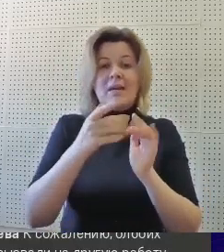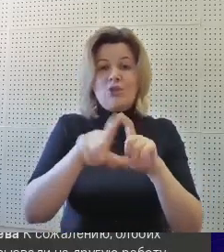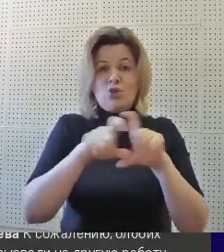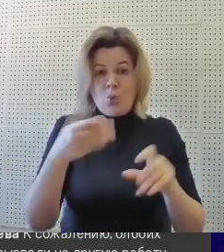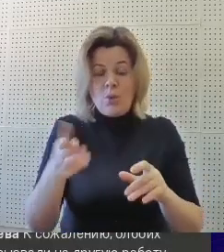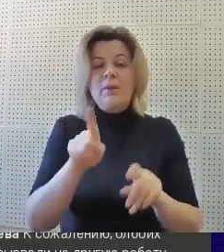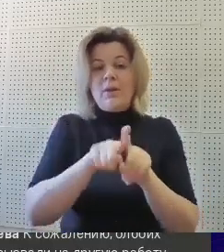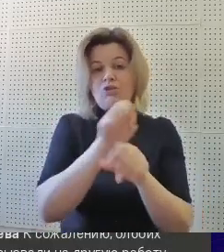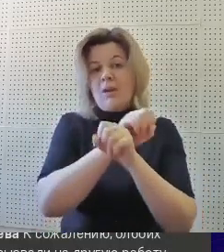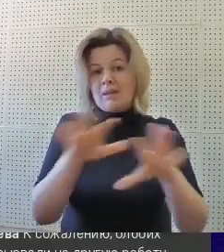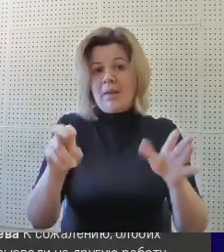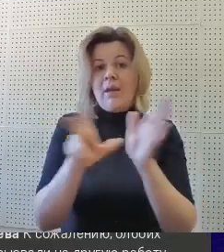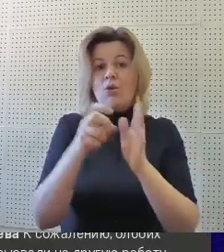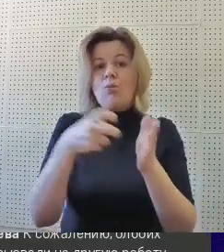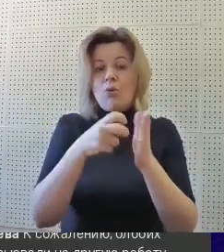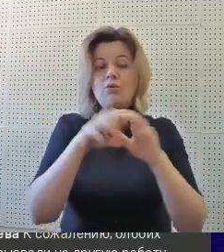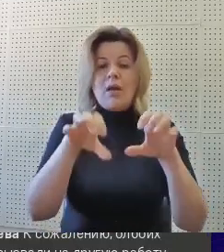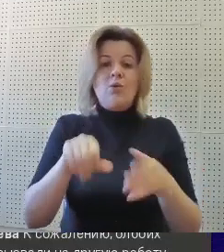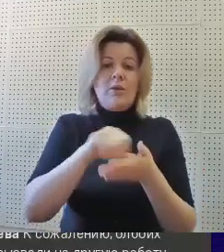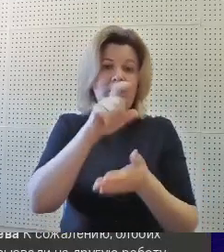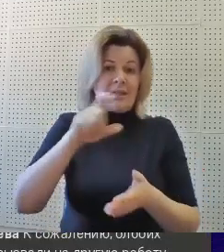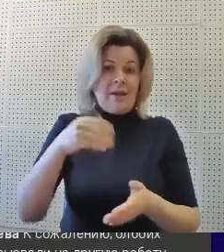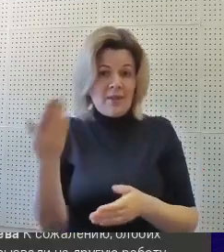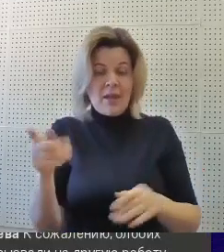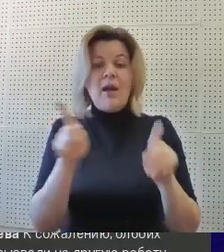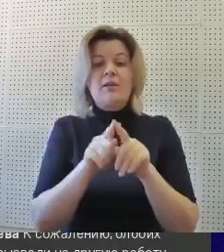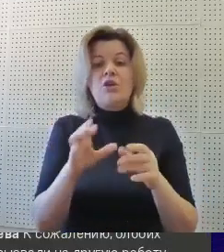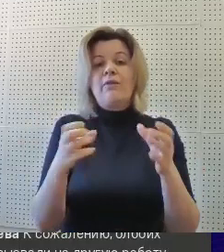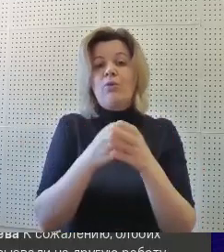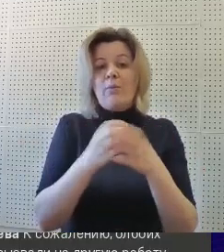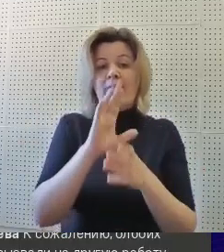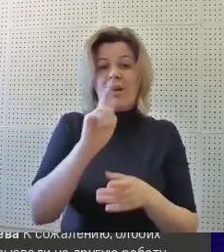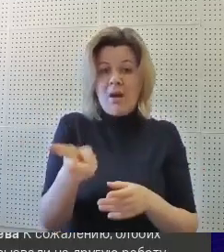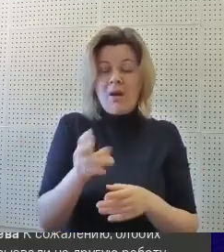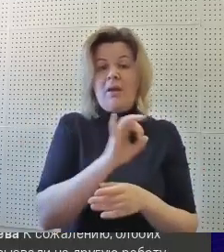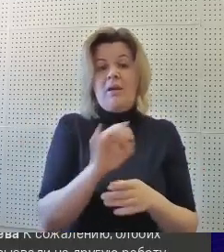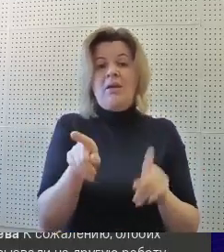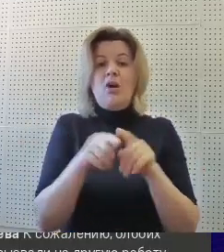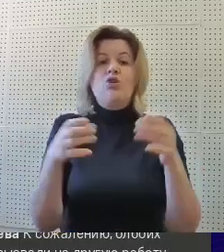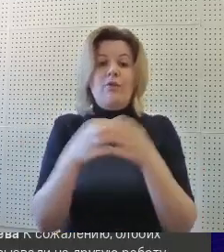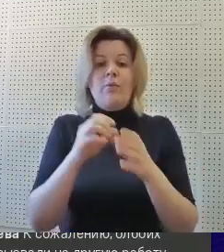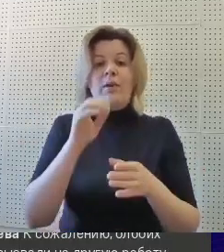и рассылаем на электронную почту законных представителей, а также в группах ВКонтакте и Ватсапе.